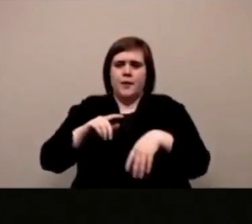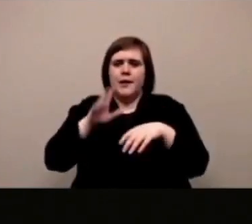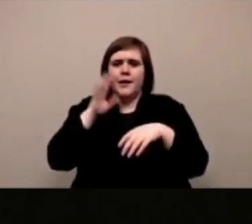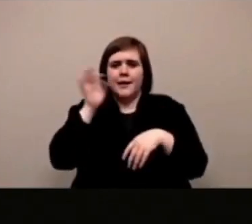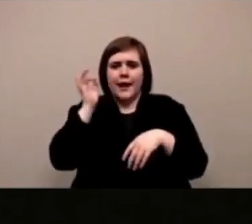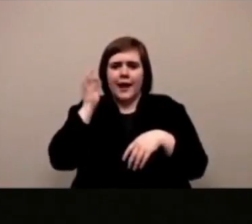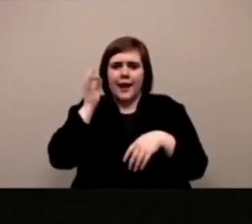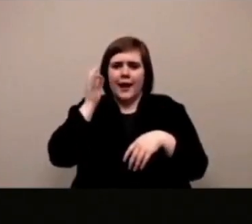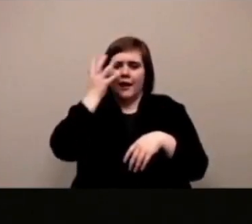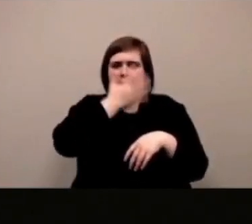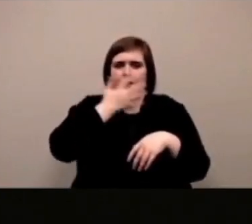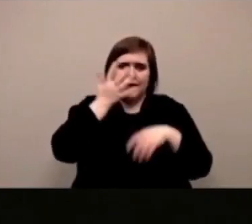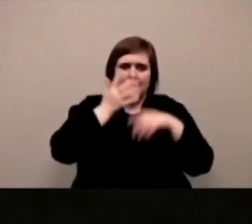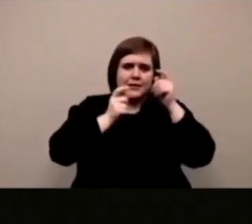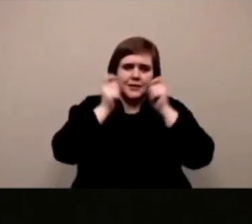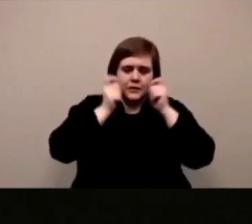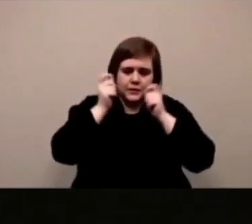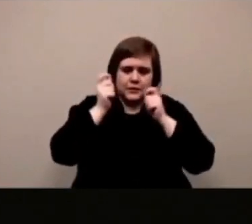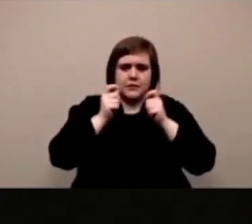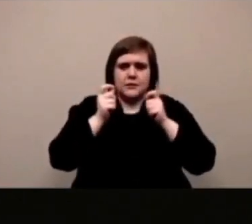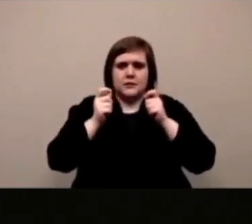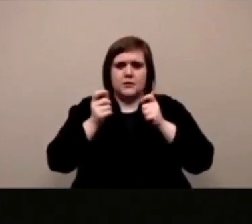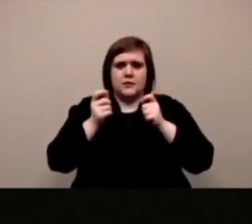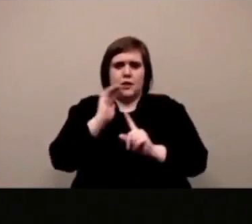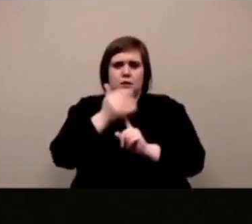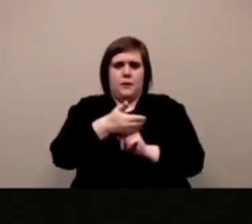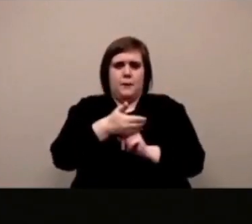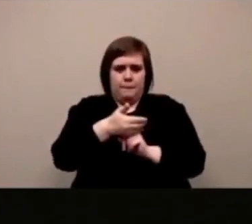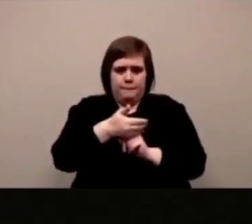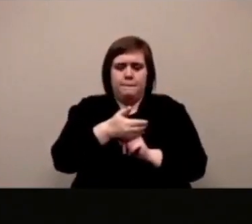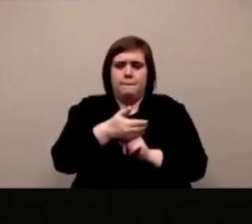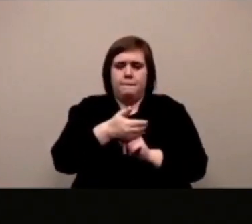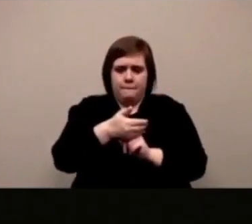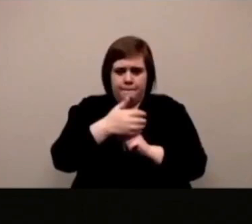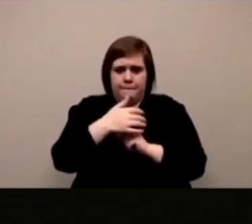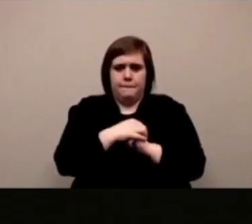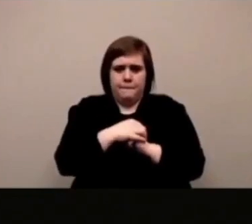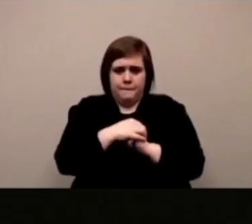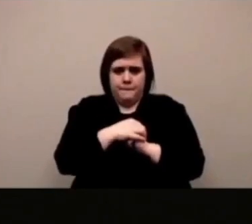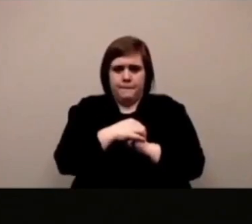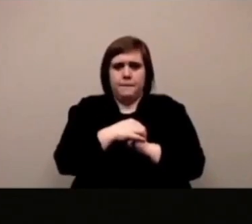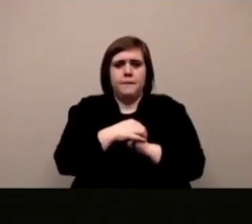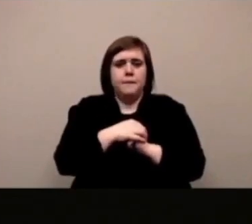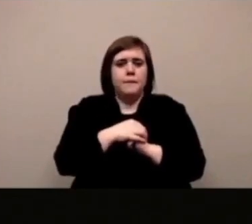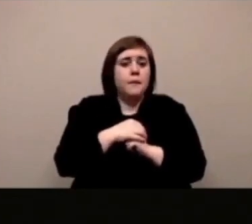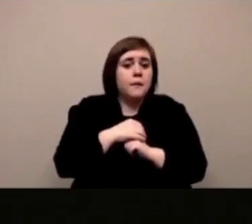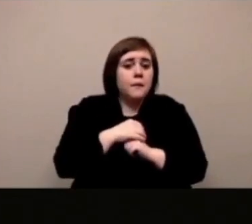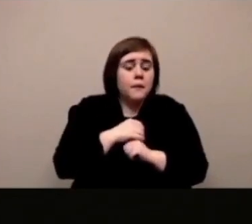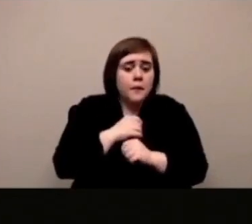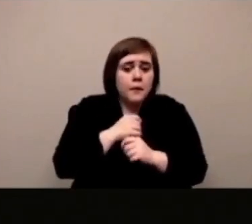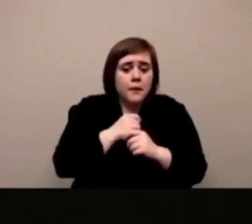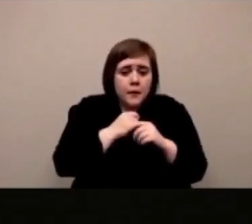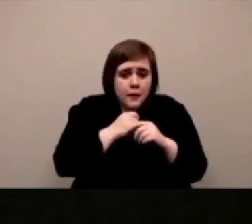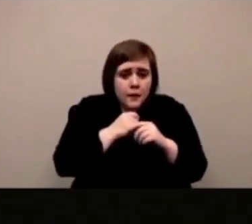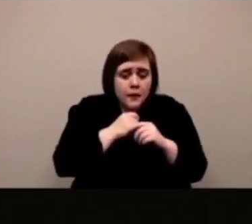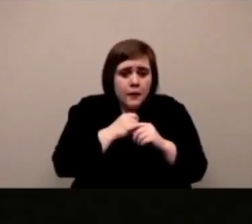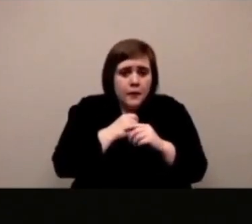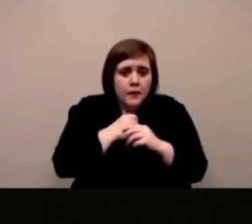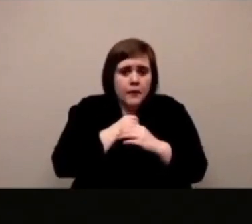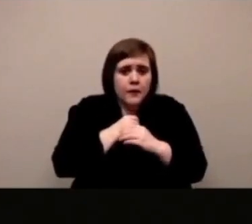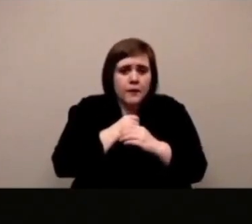ci sono molte persone in questa chat per vedere i visi di